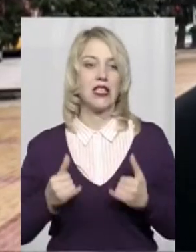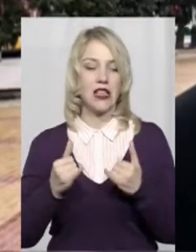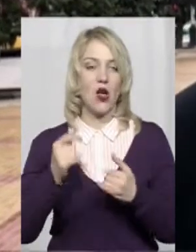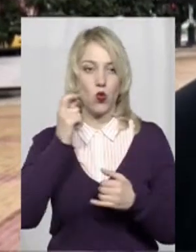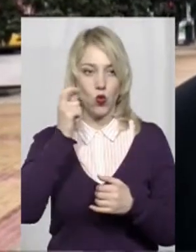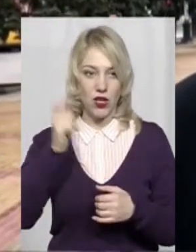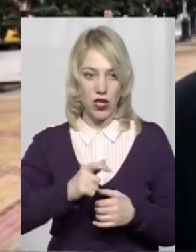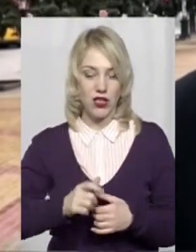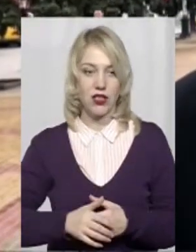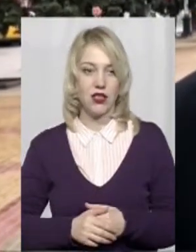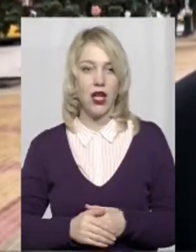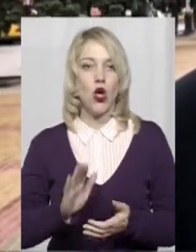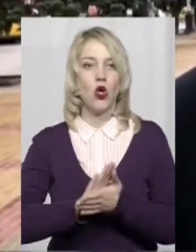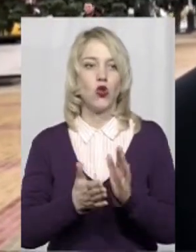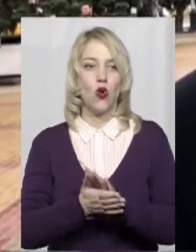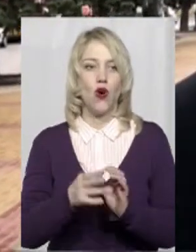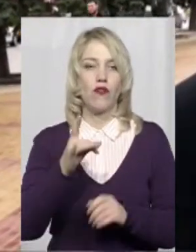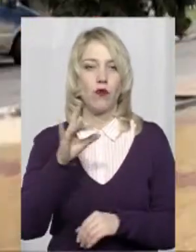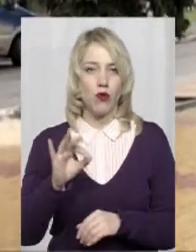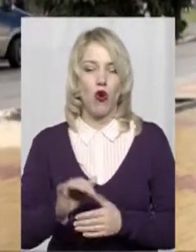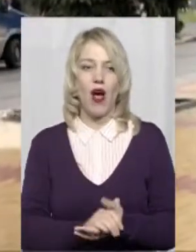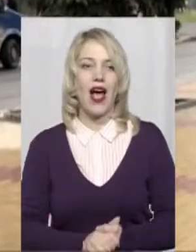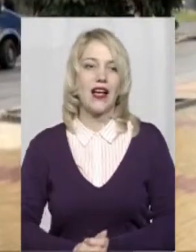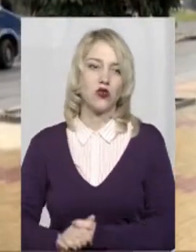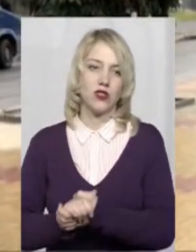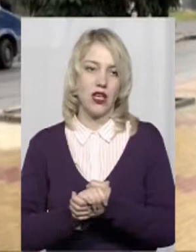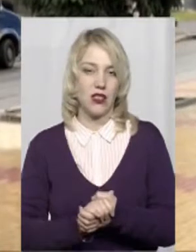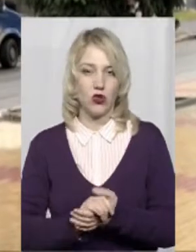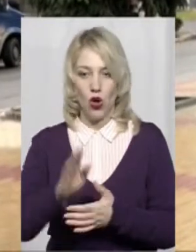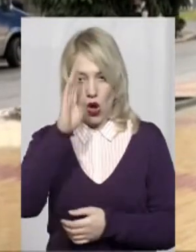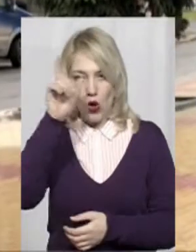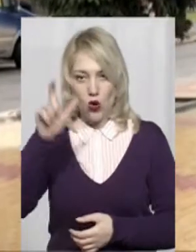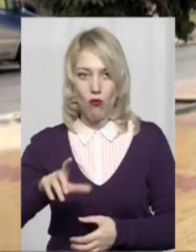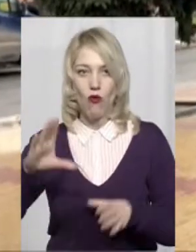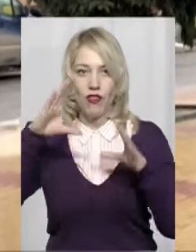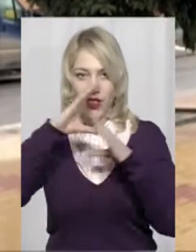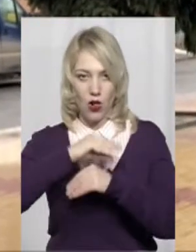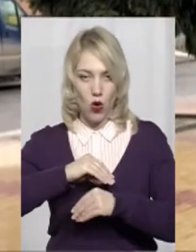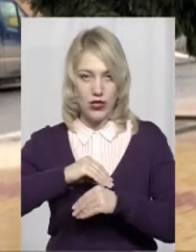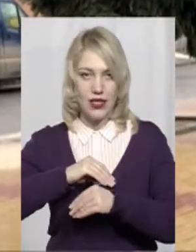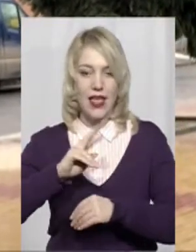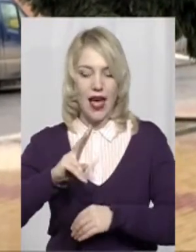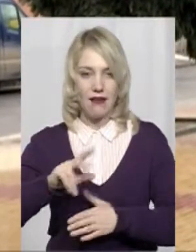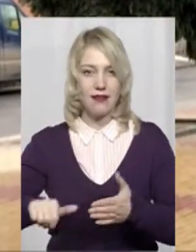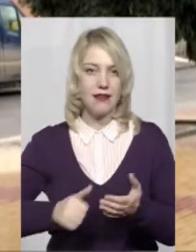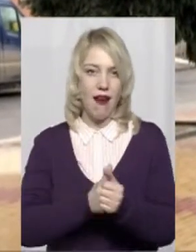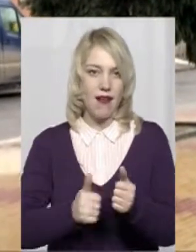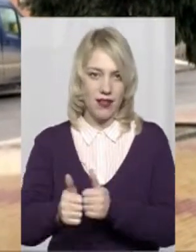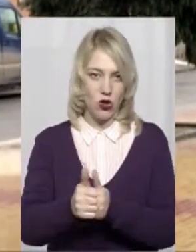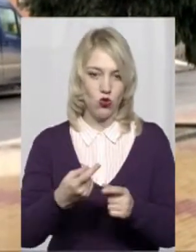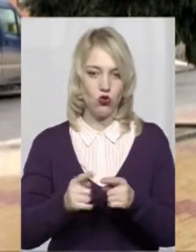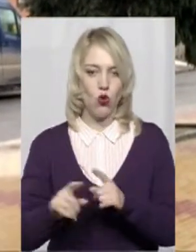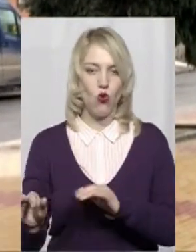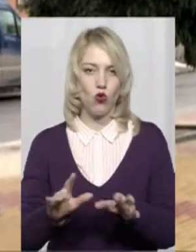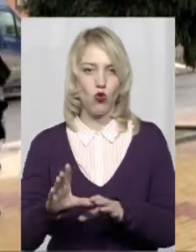договір про асоціацію. Йому вдалося, знову ж таки, як лідеру цього руху